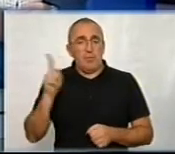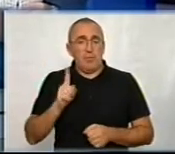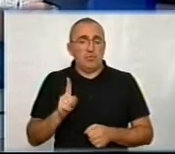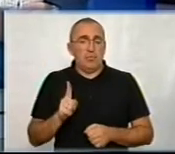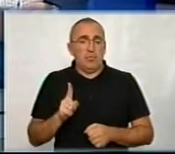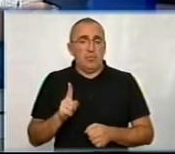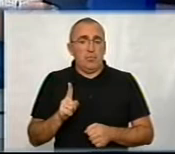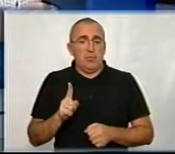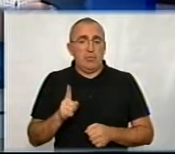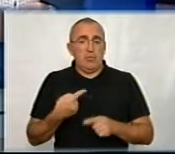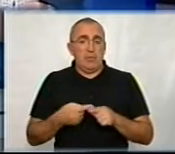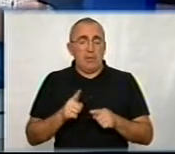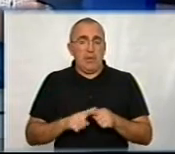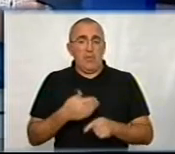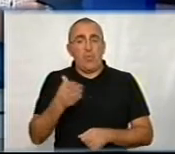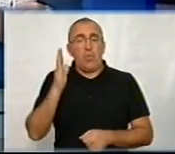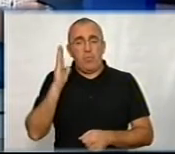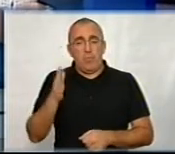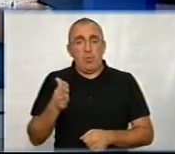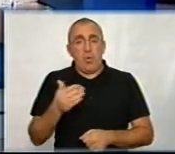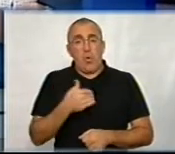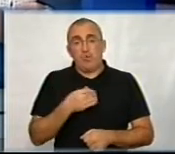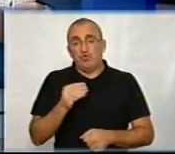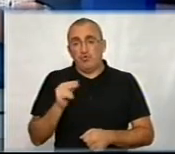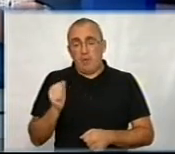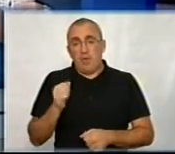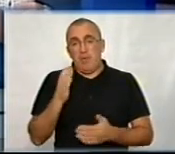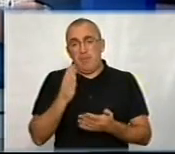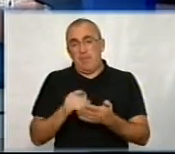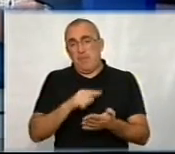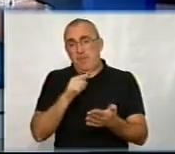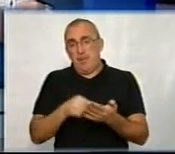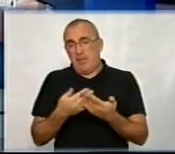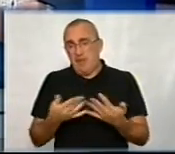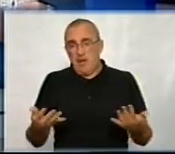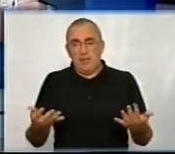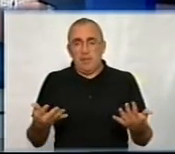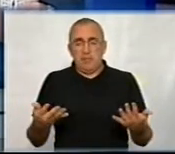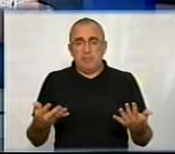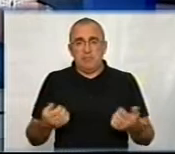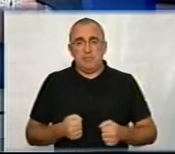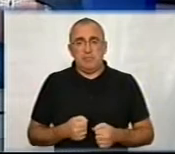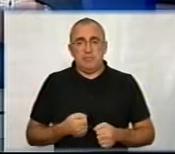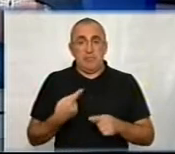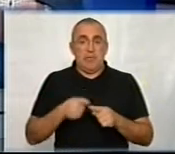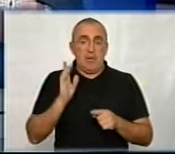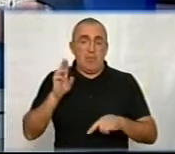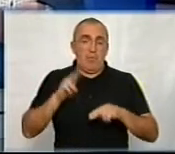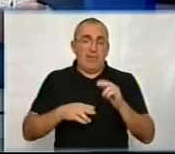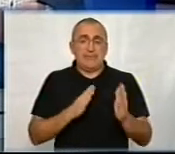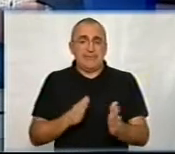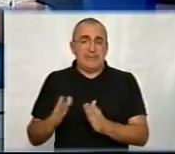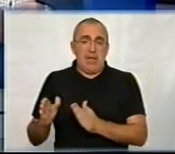принципі так воно і буде, хоча будуть певні питання. І так вибудувана вже